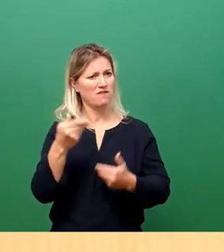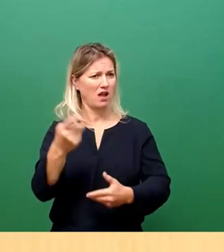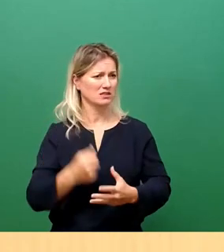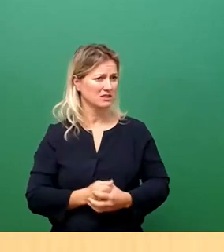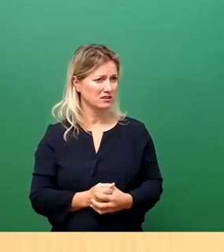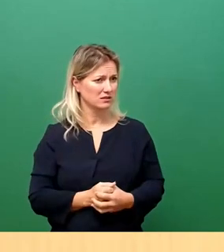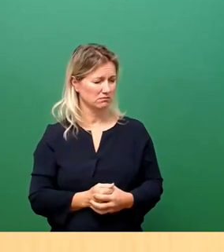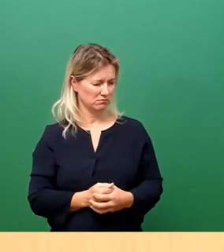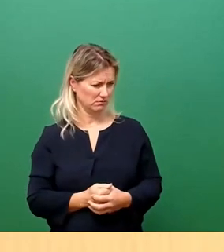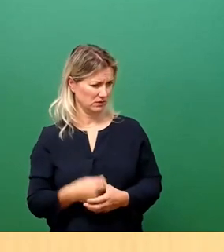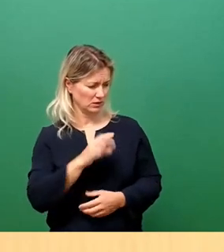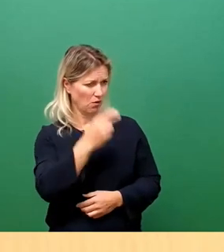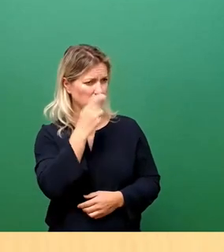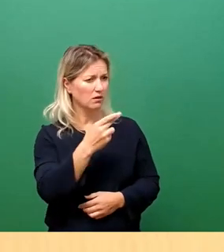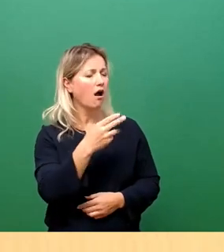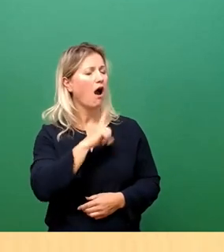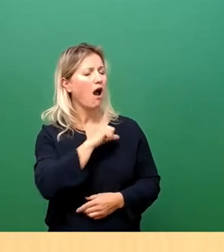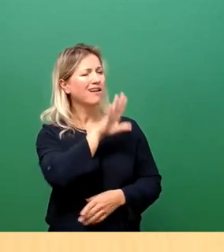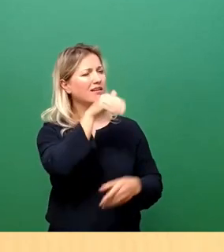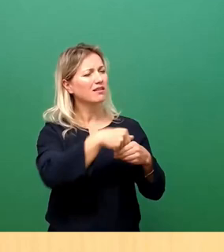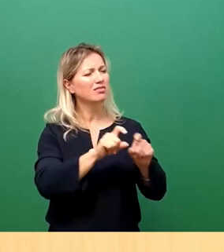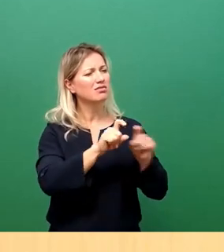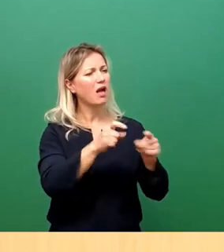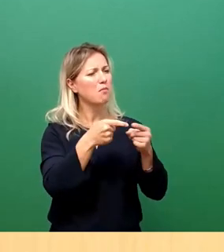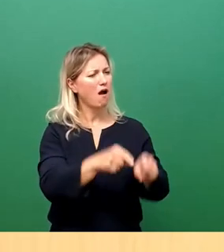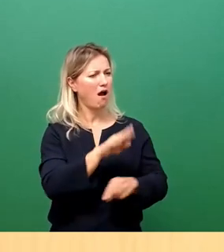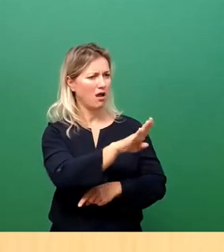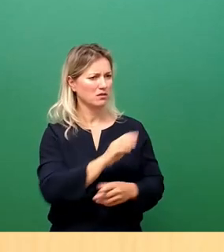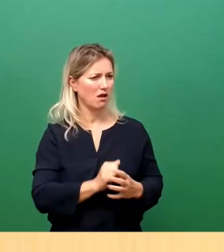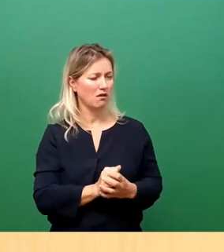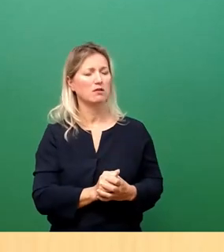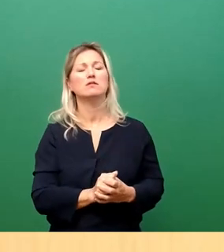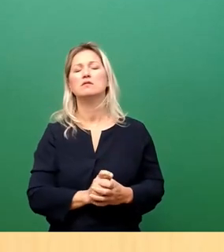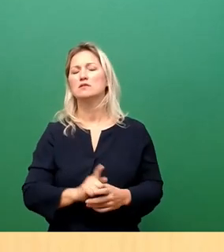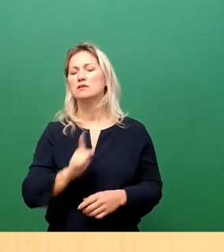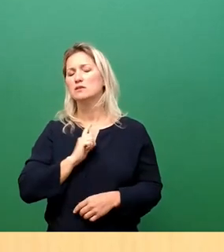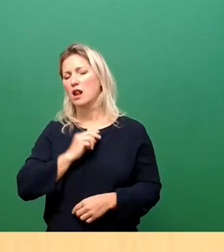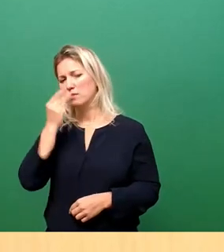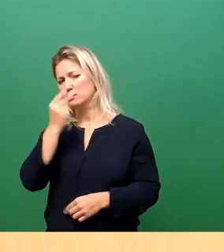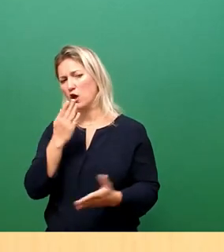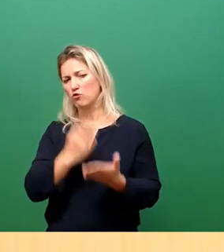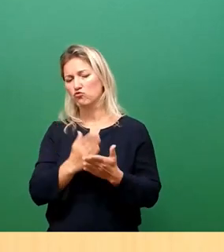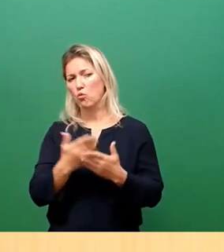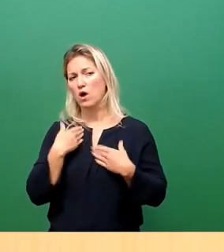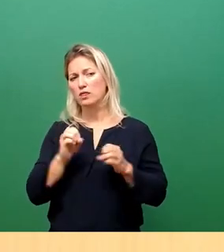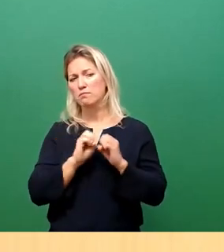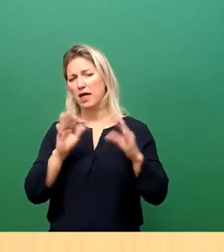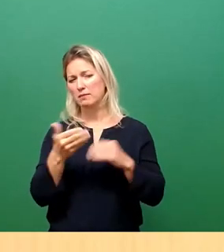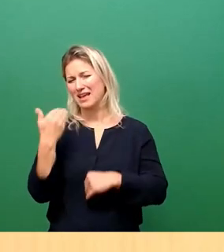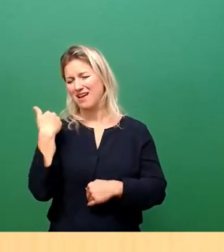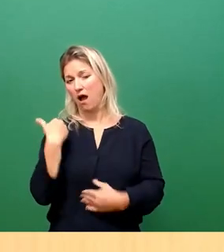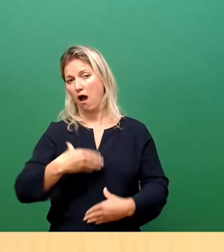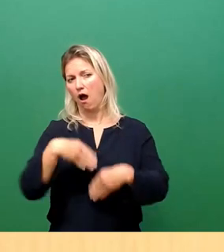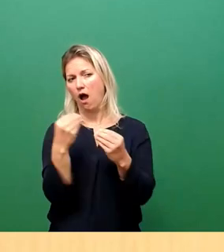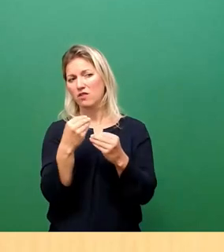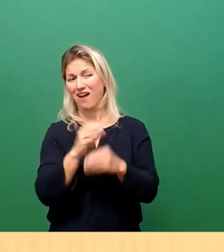Grunde genommen, dass es Ihnen um etwas ganz anderes geht. Ich beobachte doch auch schon seit Beginn der Pandemie, was Sie als